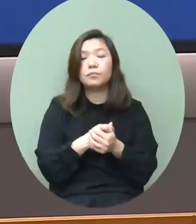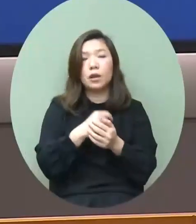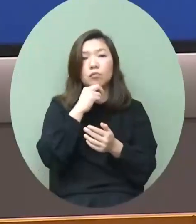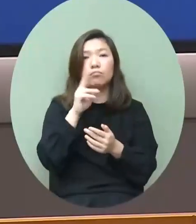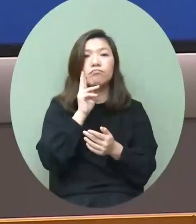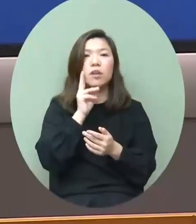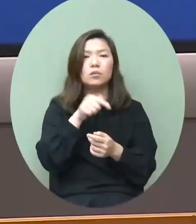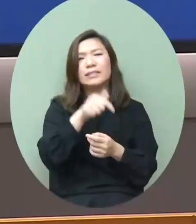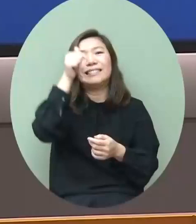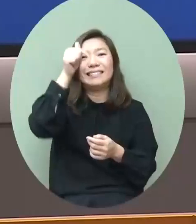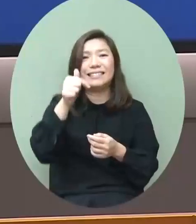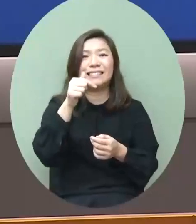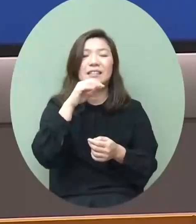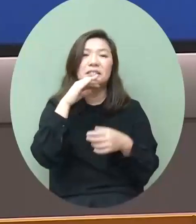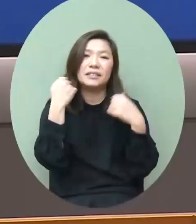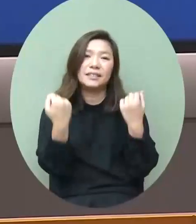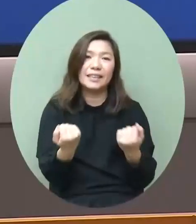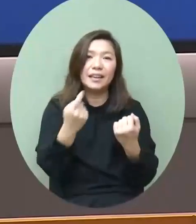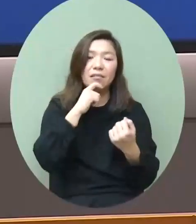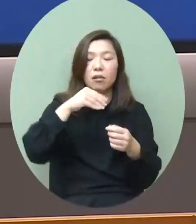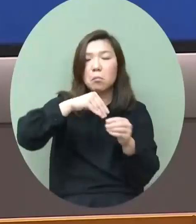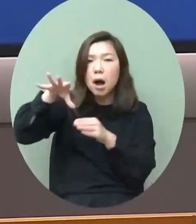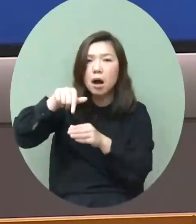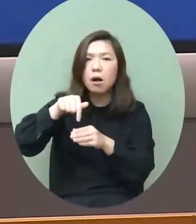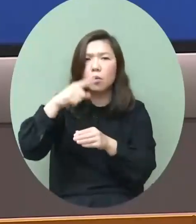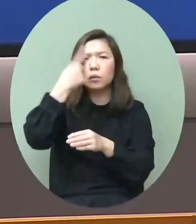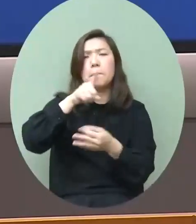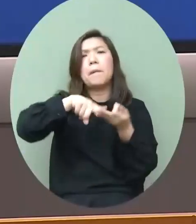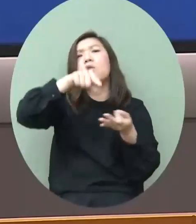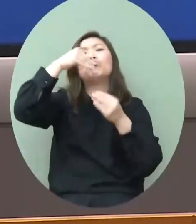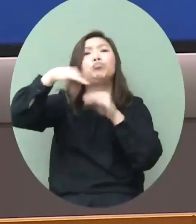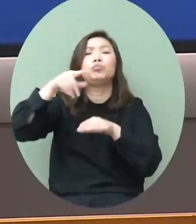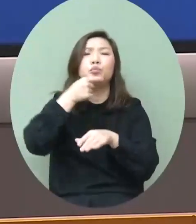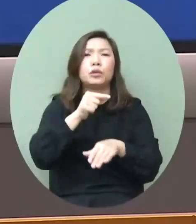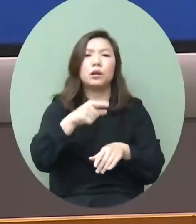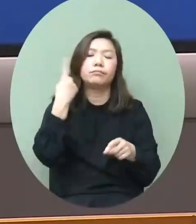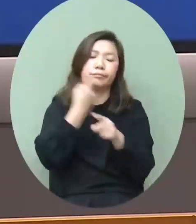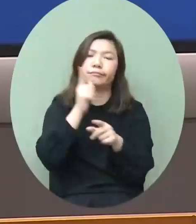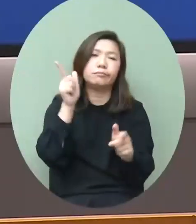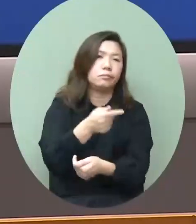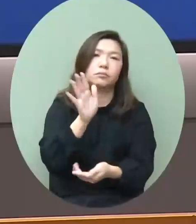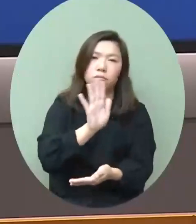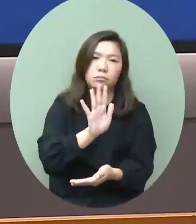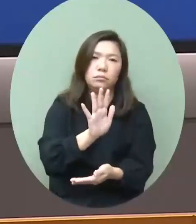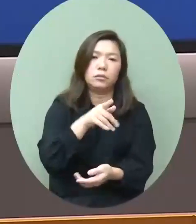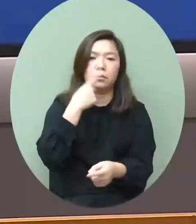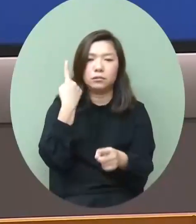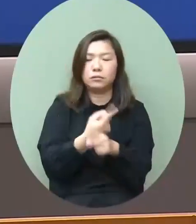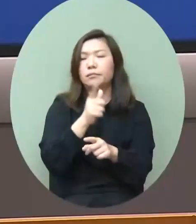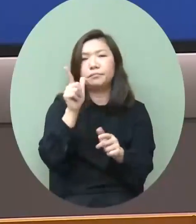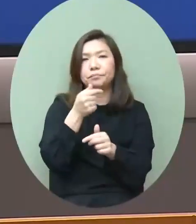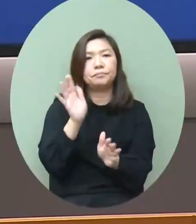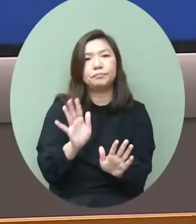媒往往就把這個正移出就視為是移民的數字這個其實是不準確是非常不準